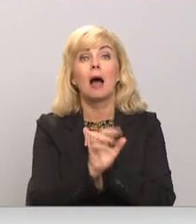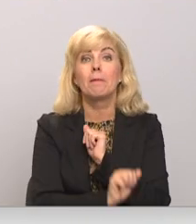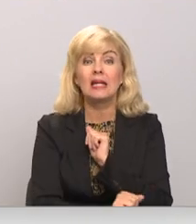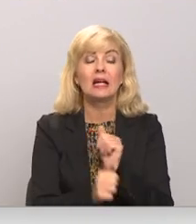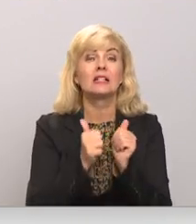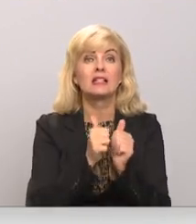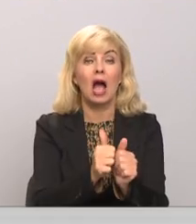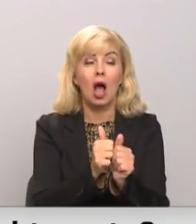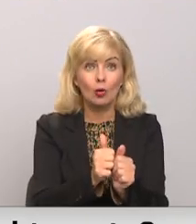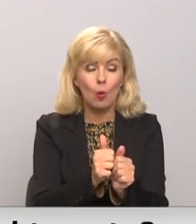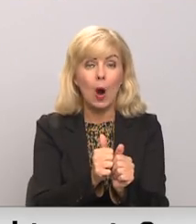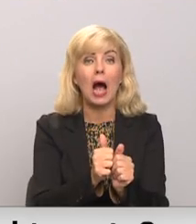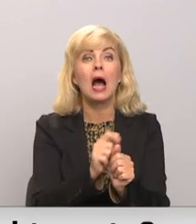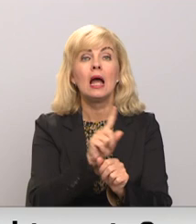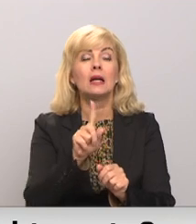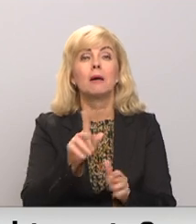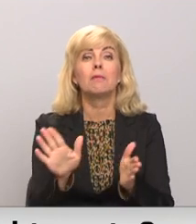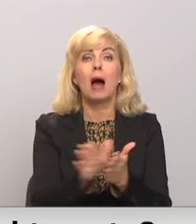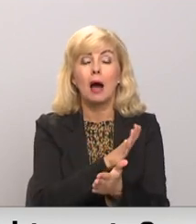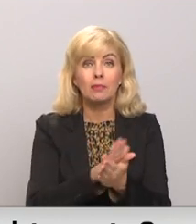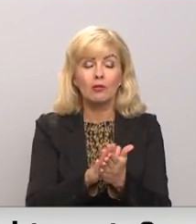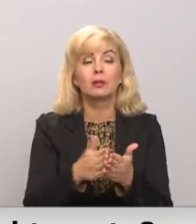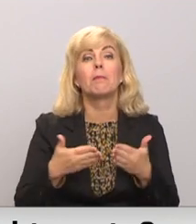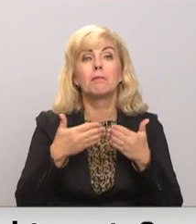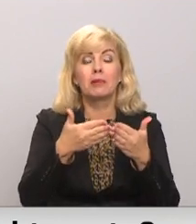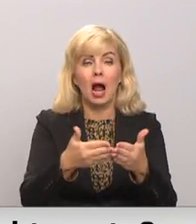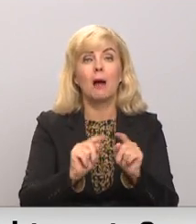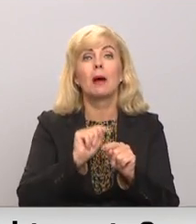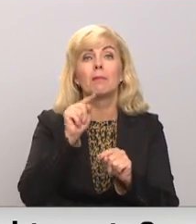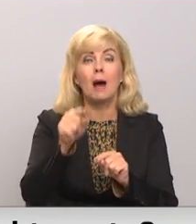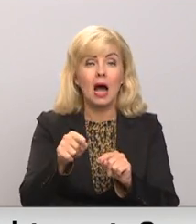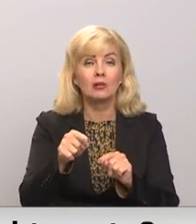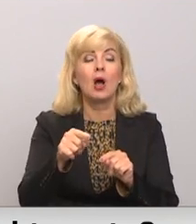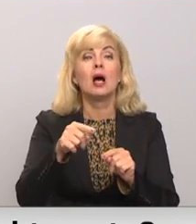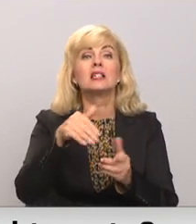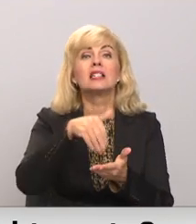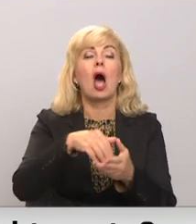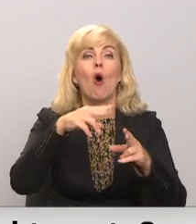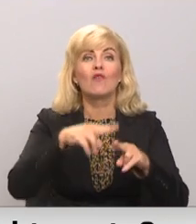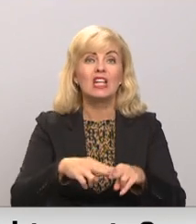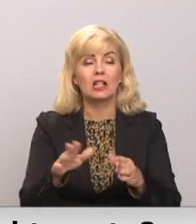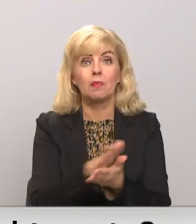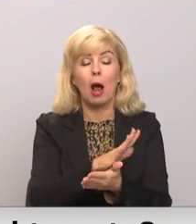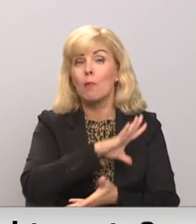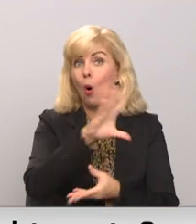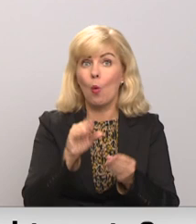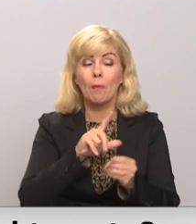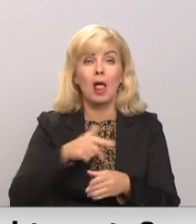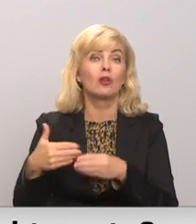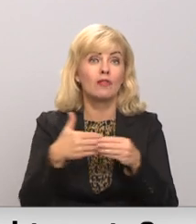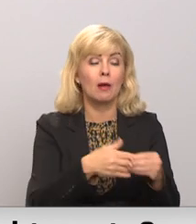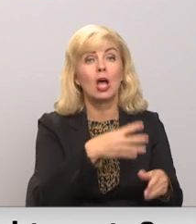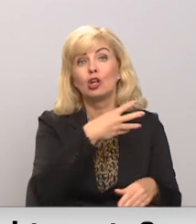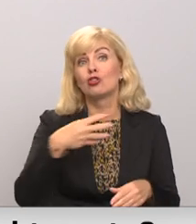sekoju pašās beigās pavēlti ar prāmi pārbrauku, pavēlti parkiņas, kas ir pēdējās atbildes. Kopumā šogad Latvijā ievesti